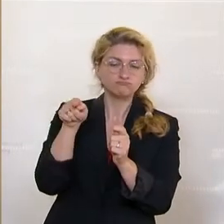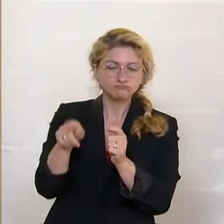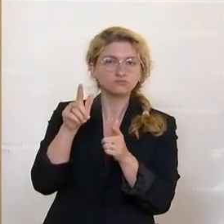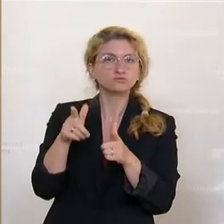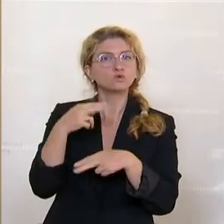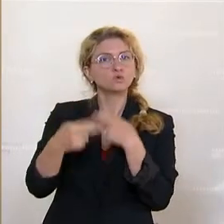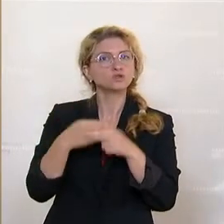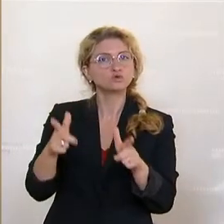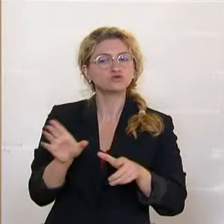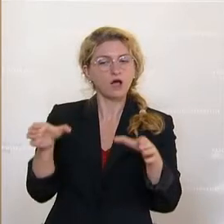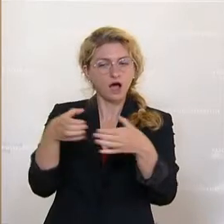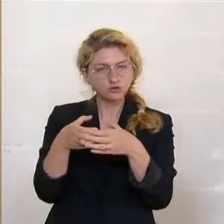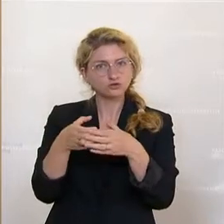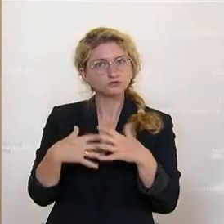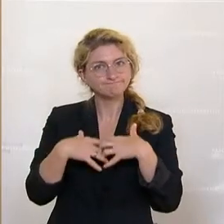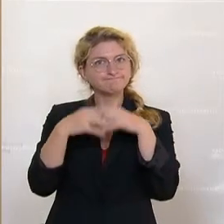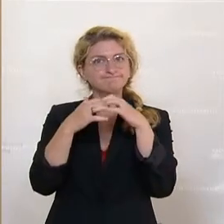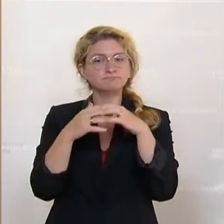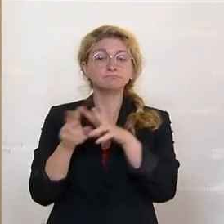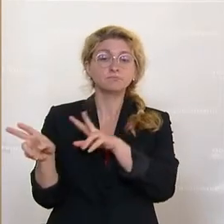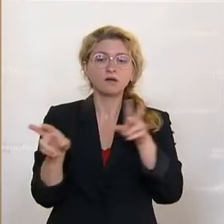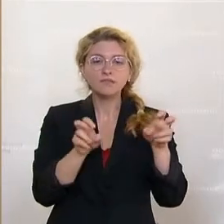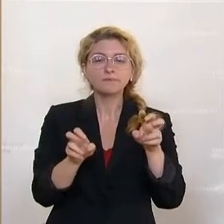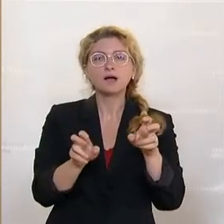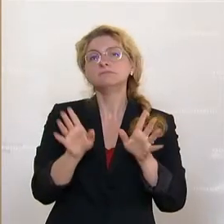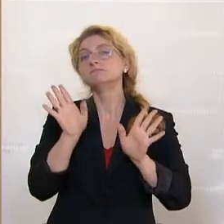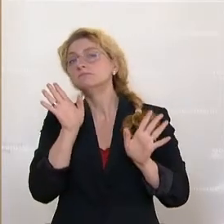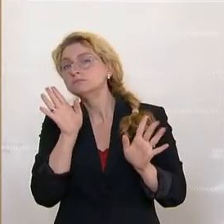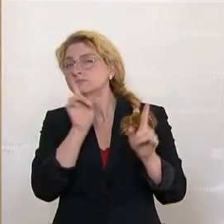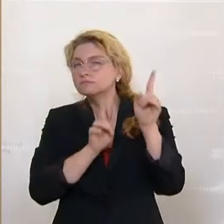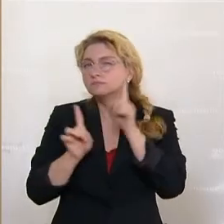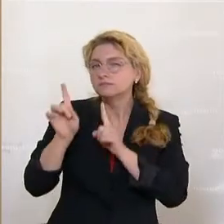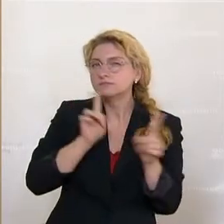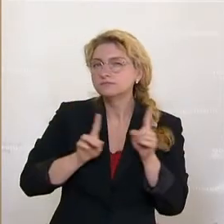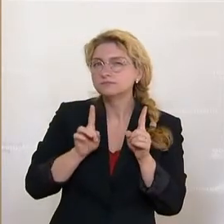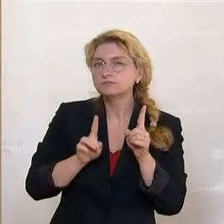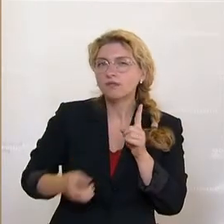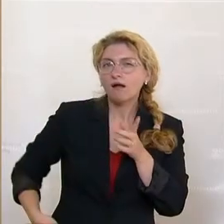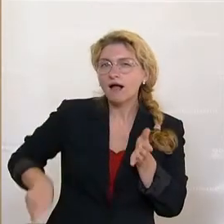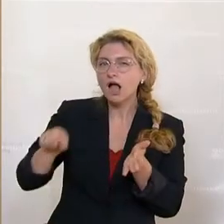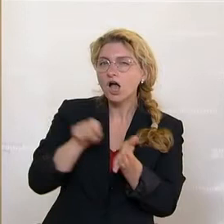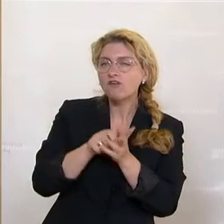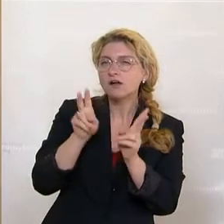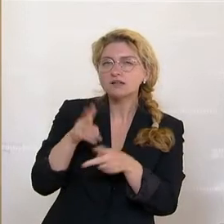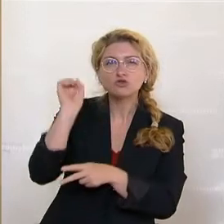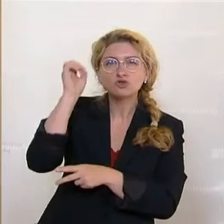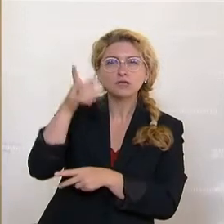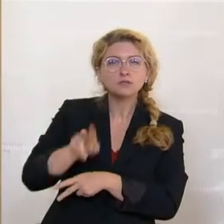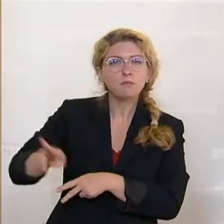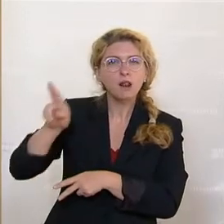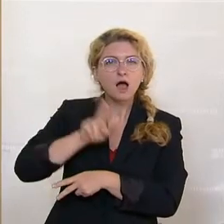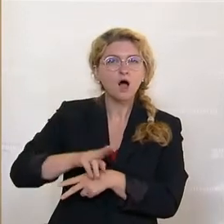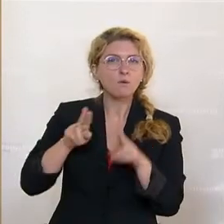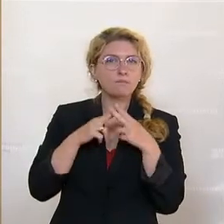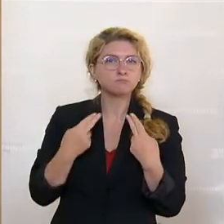hier einzusetzen über die mutmaßliche Käuflichkeit der türkis-blauen Bundesregierung. Wir haben ja